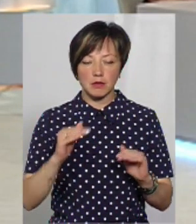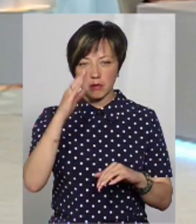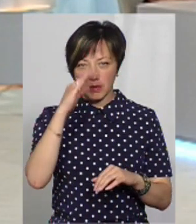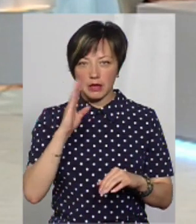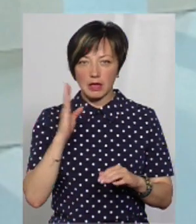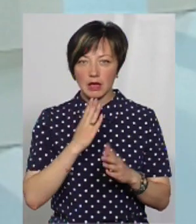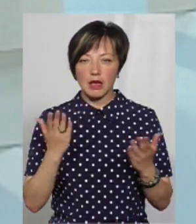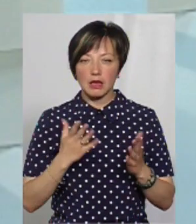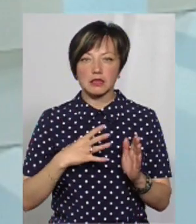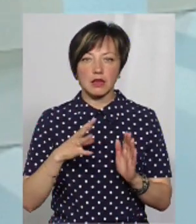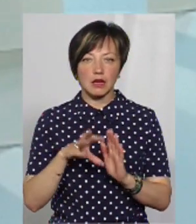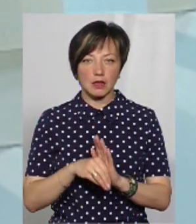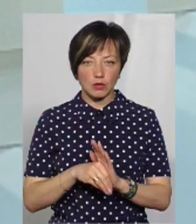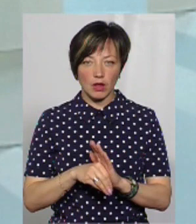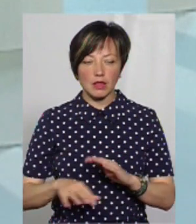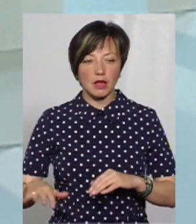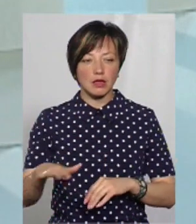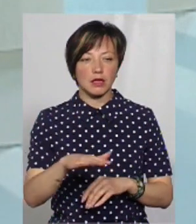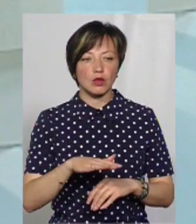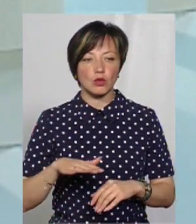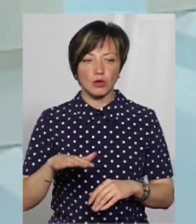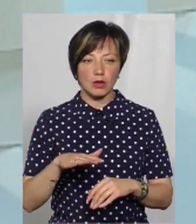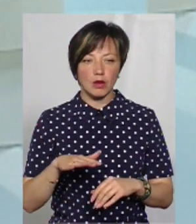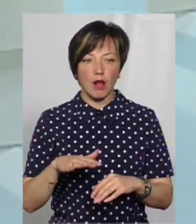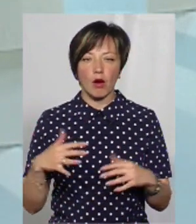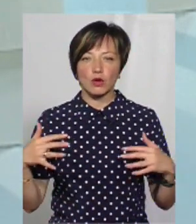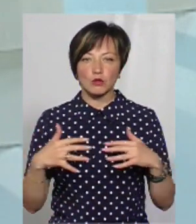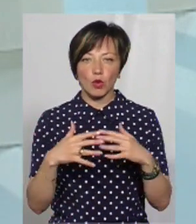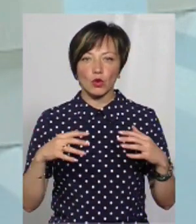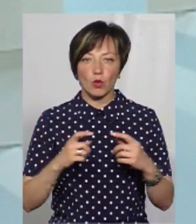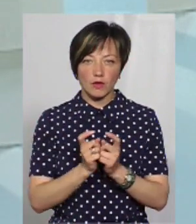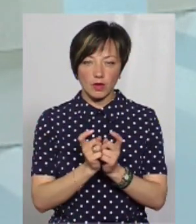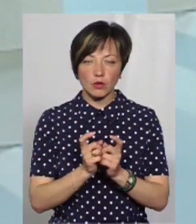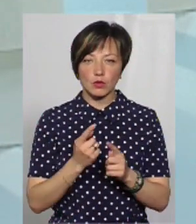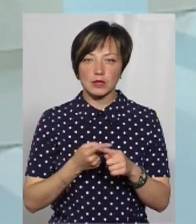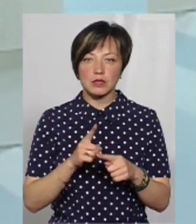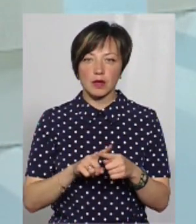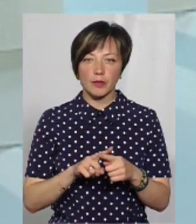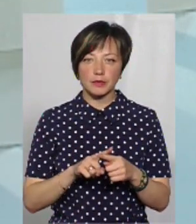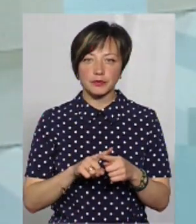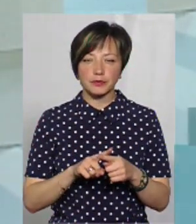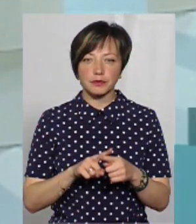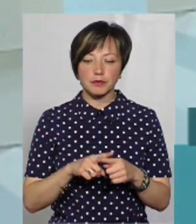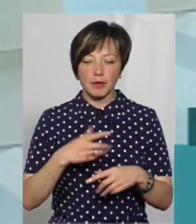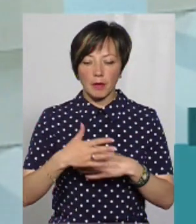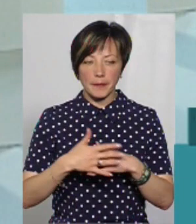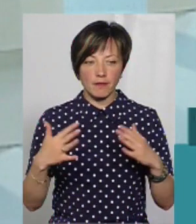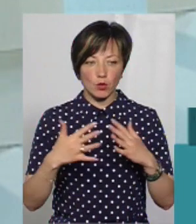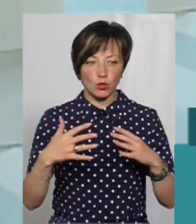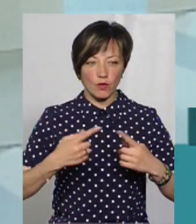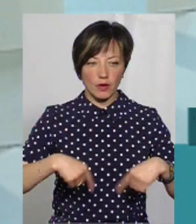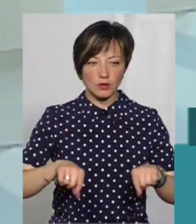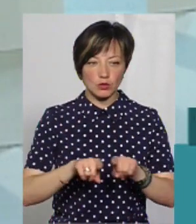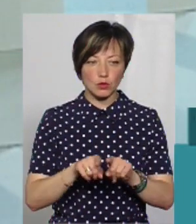батьків, яких загинули на території збройного конфлікту. Це прифронтова зона,